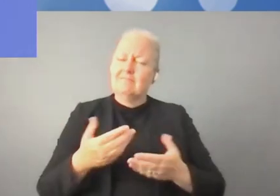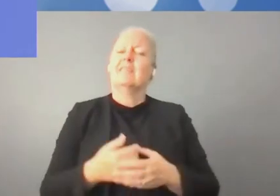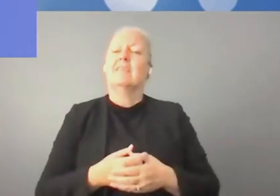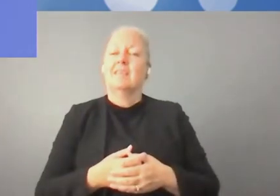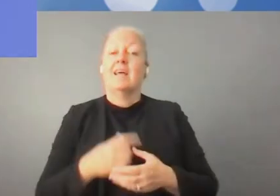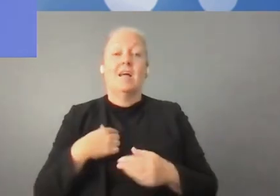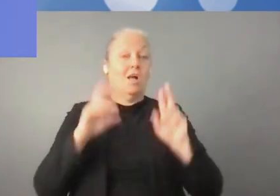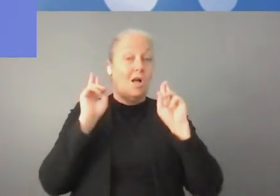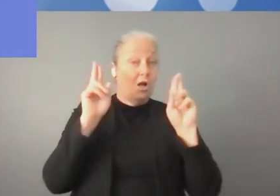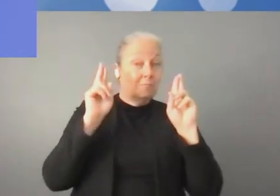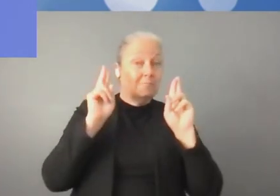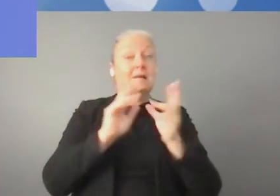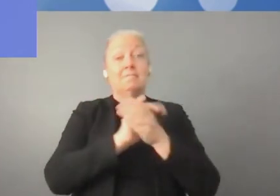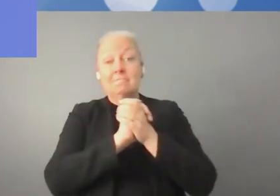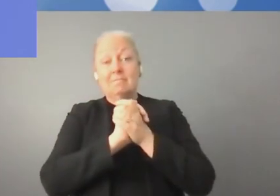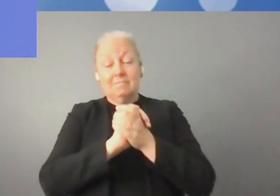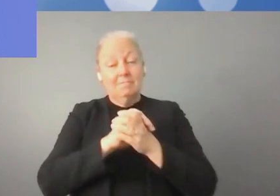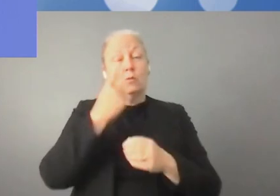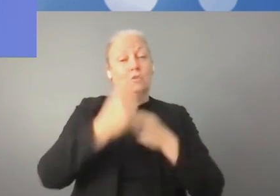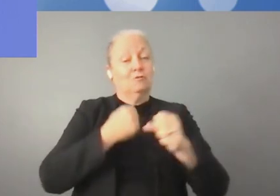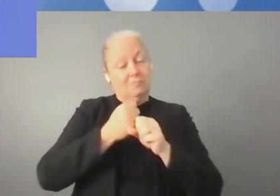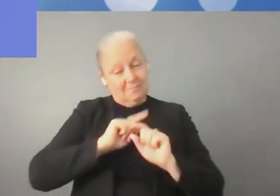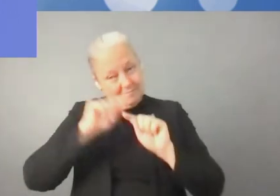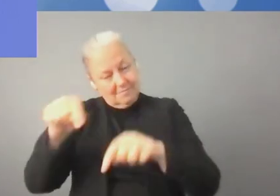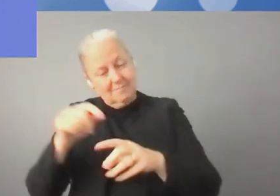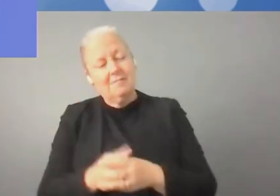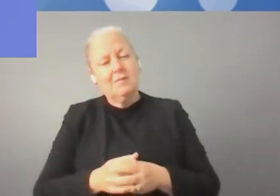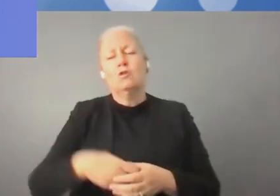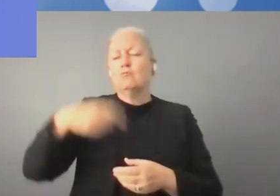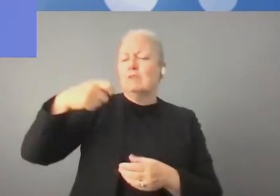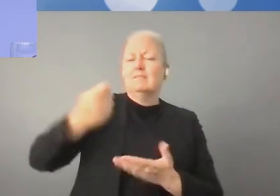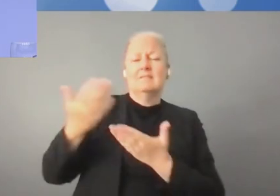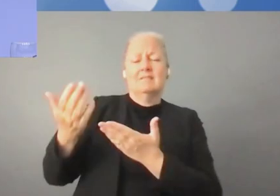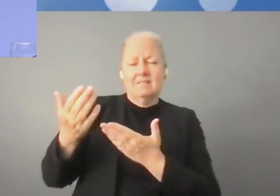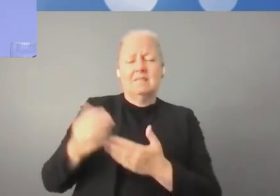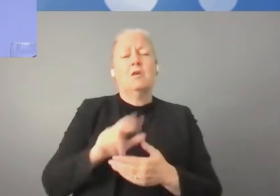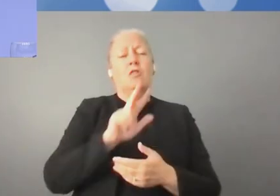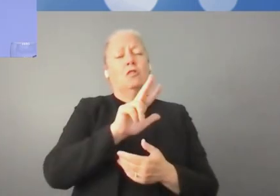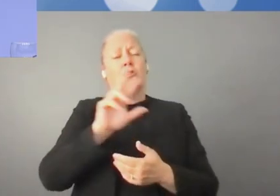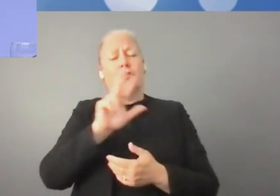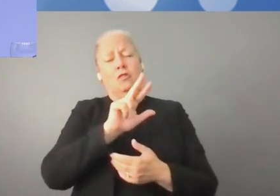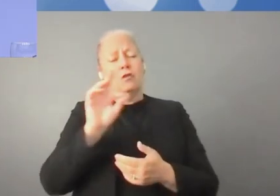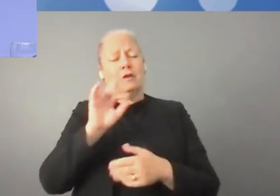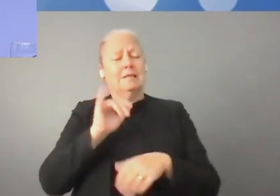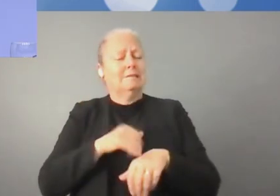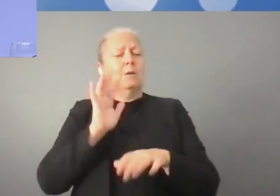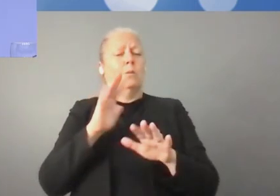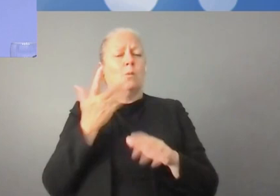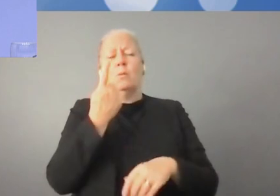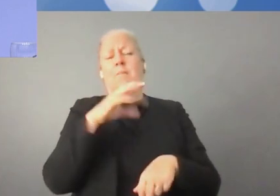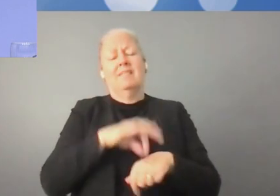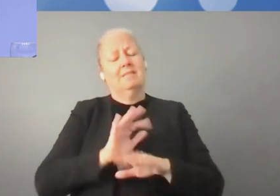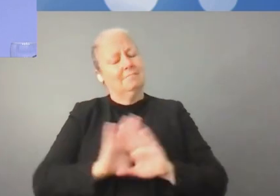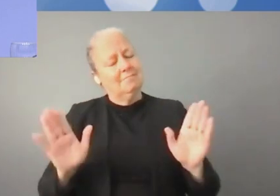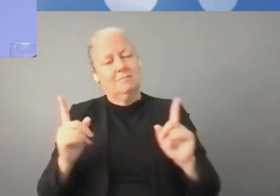Merci beaucoup pour votre invitation. J'espère que nous le réussirons l'année prochaine. Madame